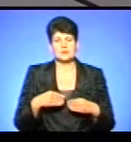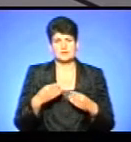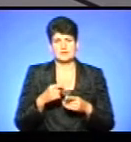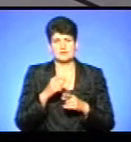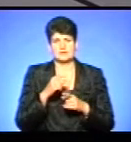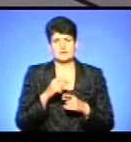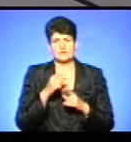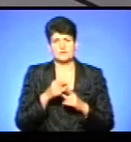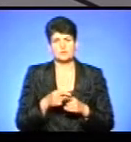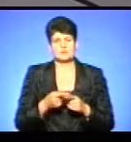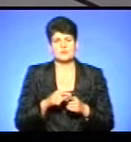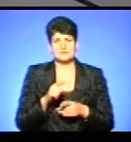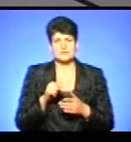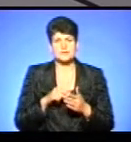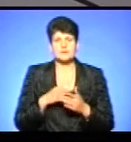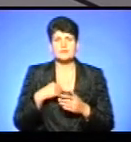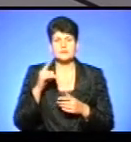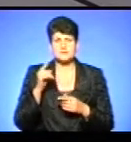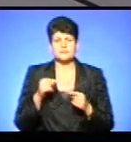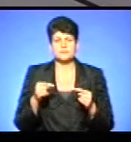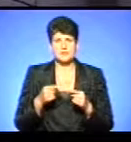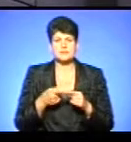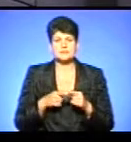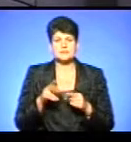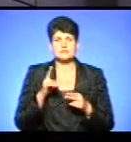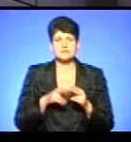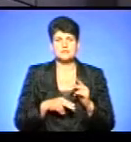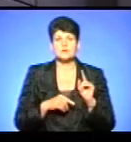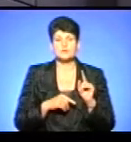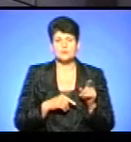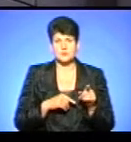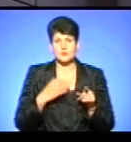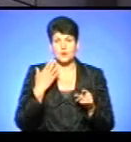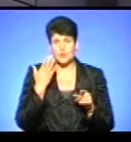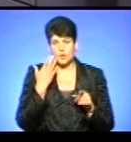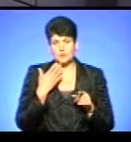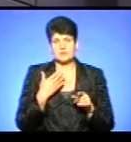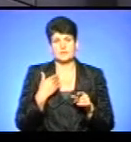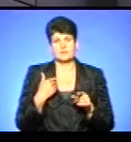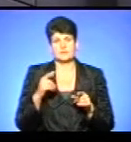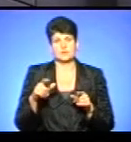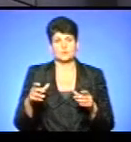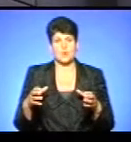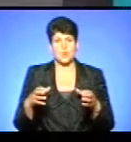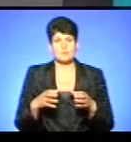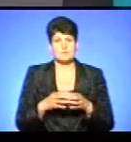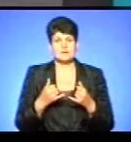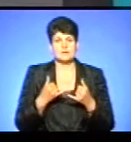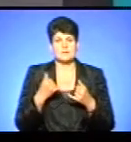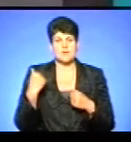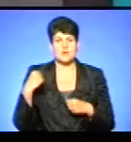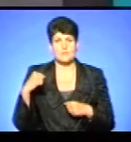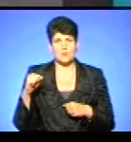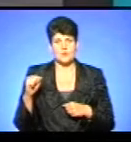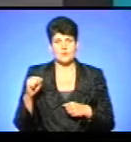на це питання, але знаю точно, це закінчиться тоді, коли все більше людей просто об'єднаються заради перемоги і